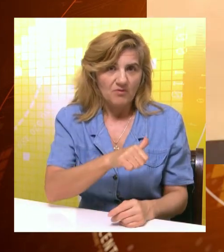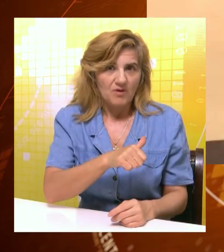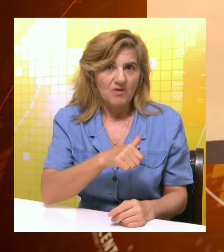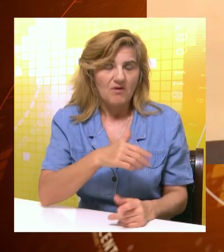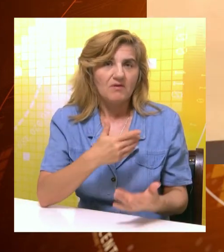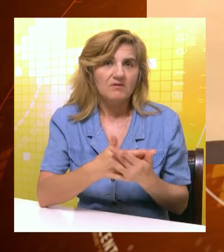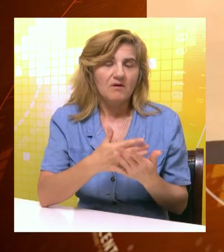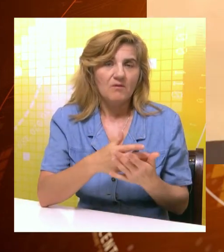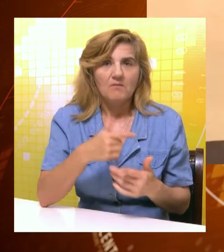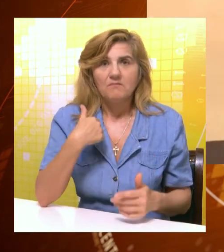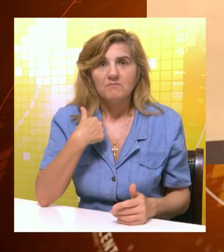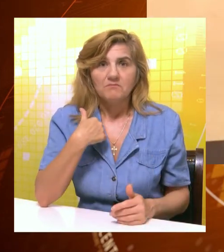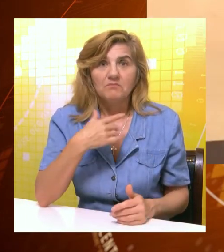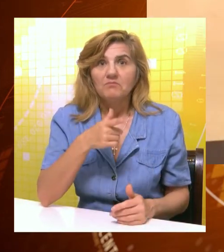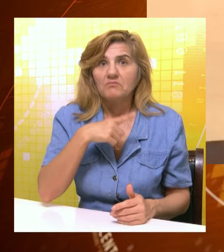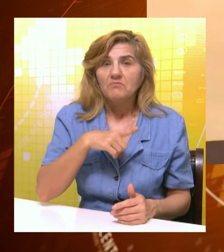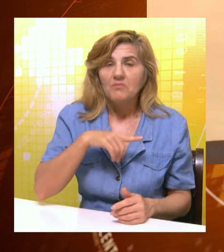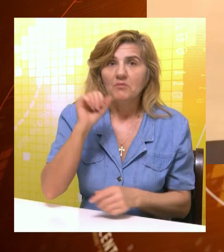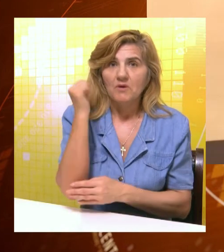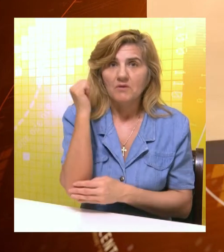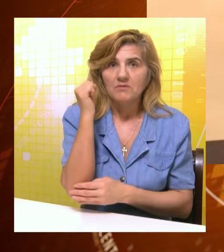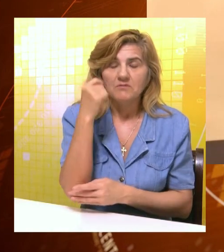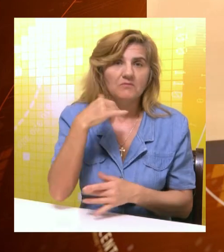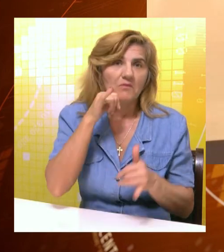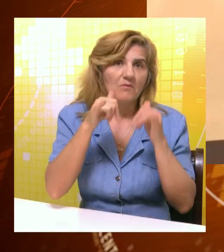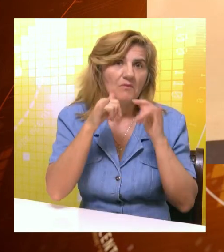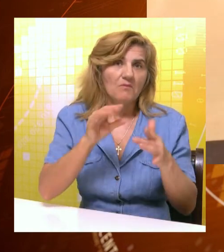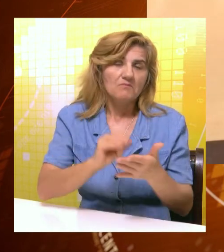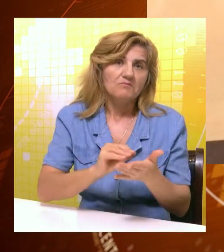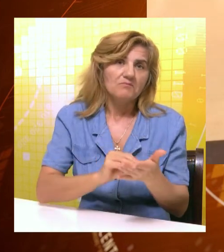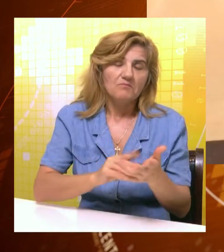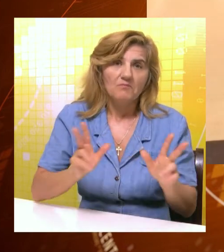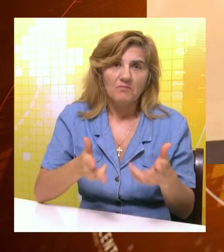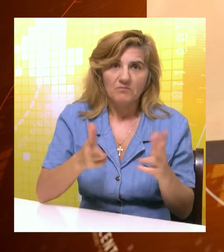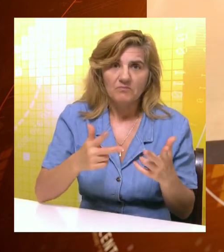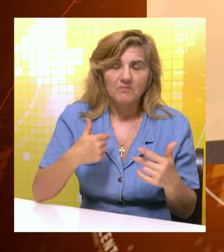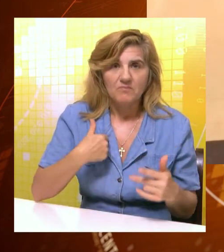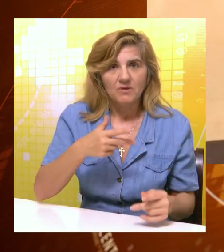Najzanimljivije je pa geografije. Pa trebali smo da napišemo